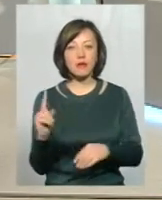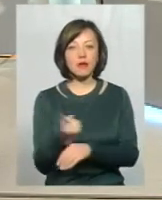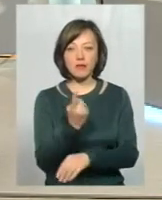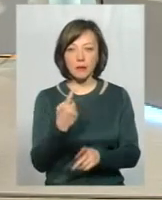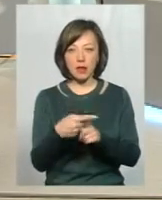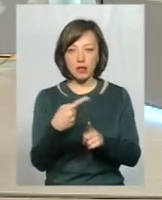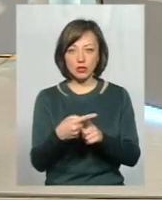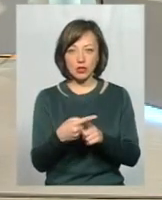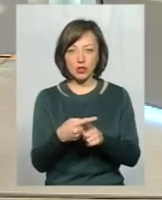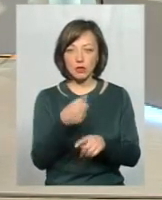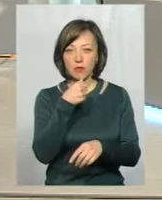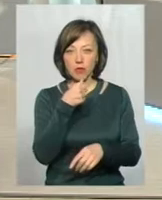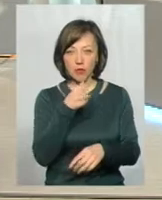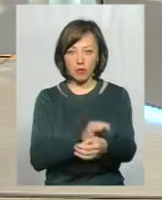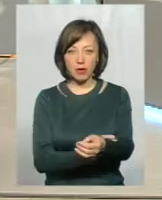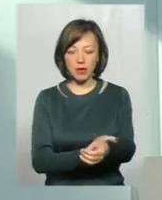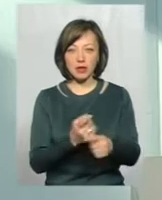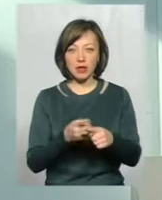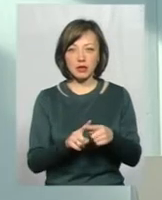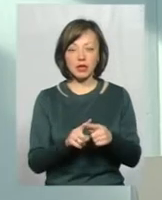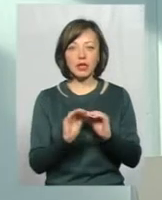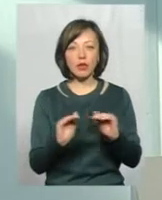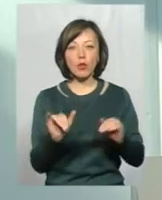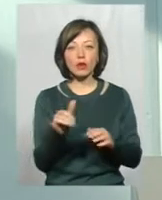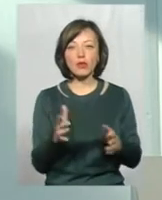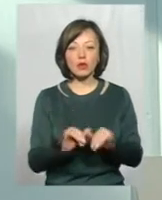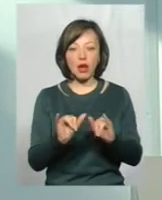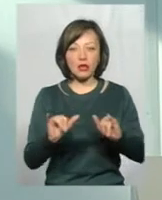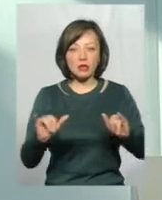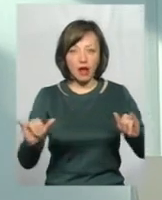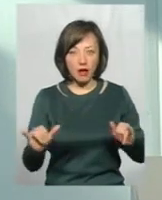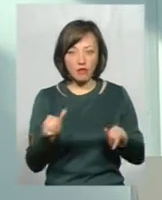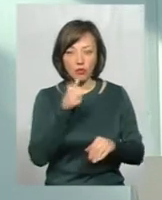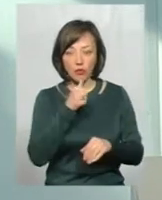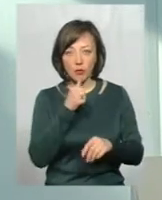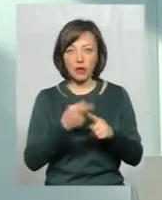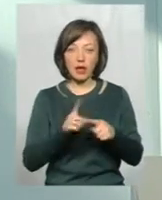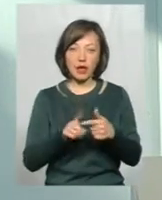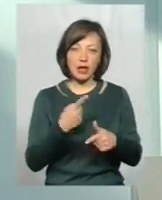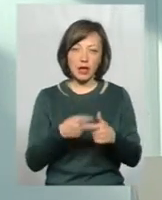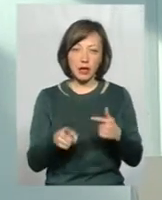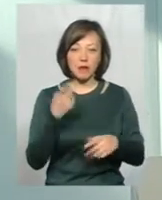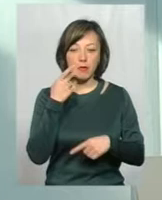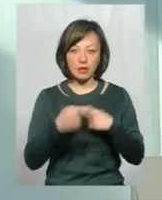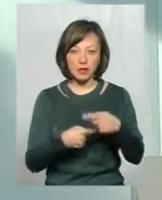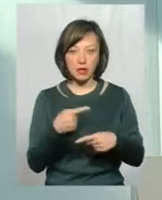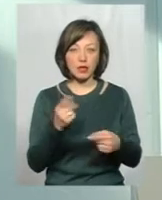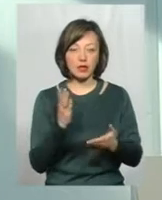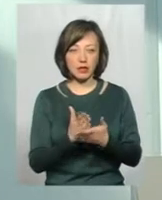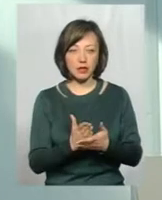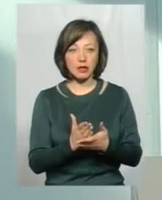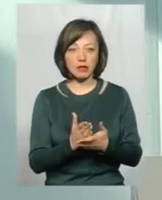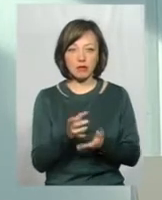положительна проба, называется віраж туберкулінової проби, діти, котрих нарастає туберкуліновая проба, або постійно є